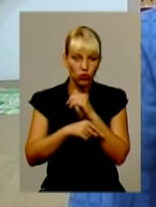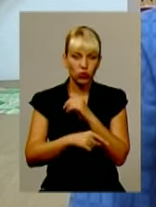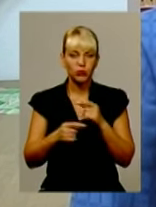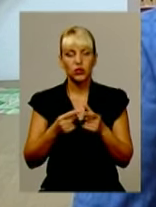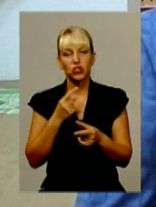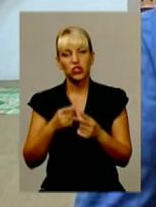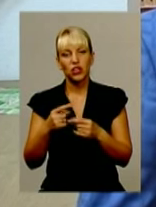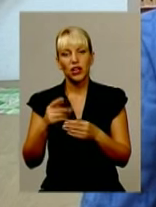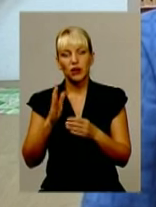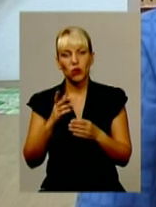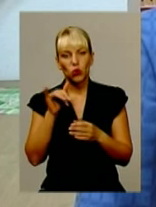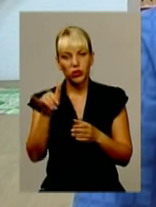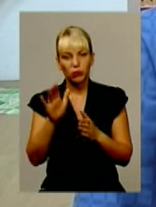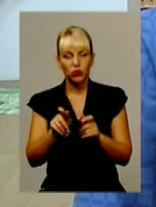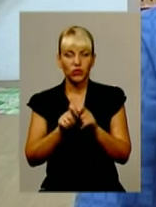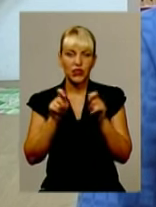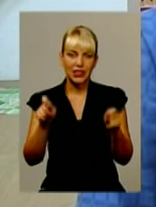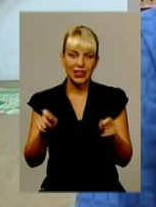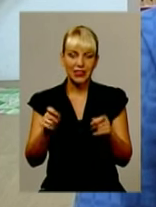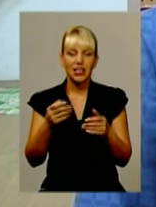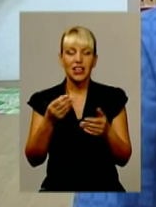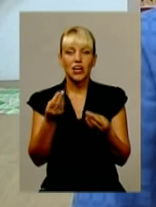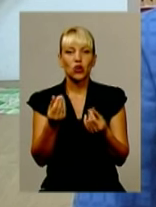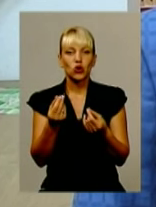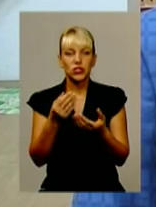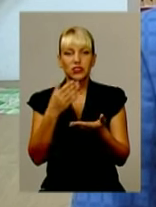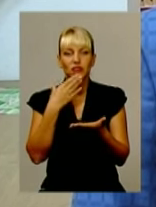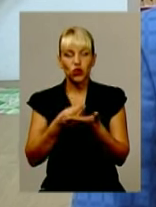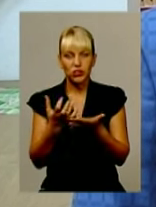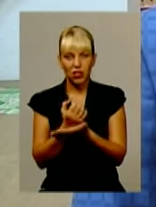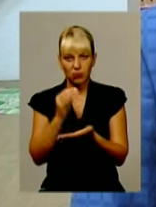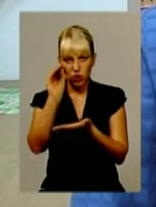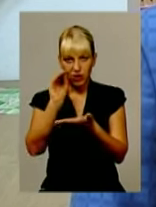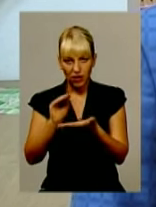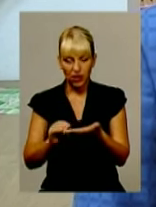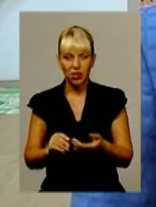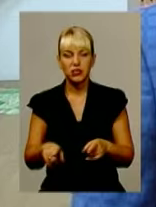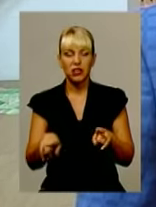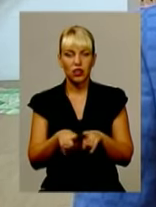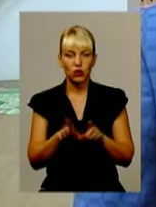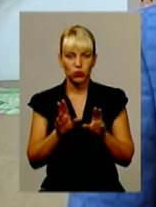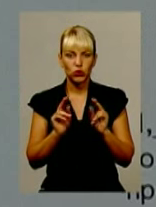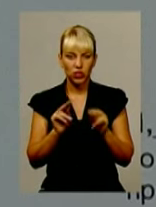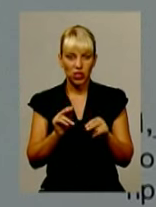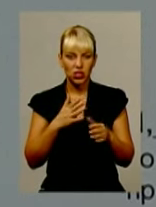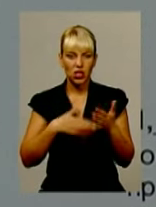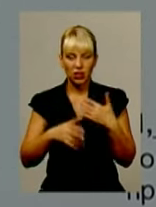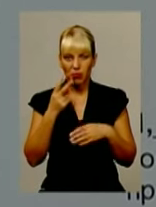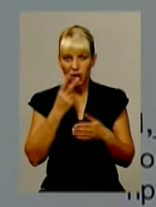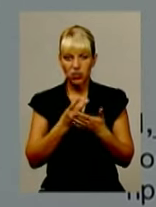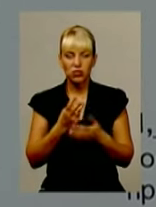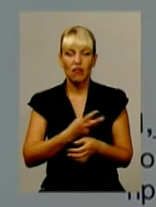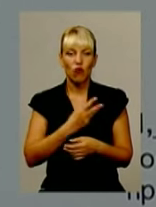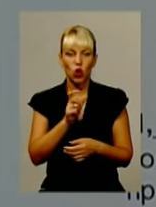декларації, чи вони відкриті до громади, щоб показати, за що вони живуть». Також в регіональних осередках «Чесно» будуть раді бачити волонтерів.